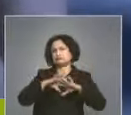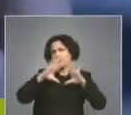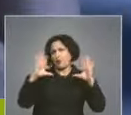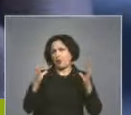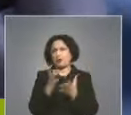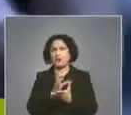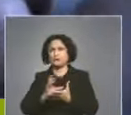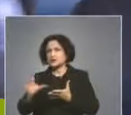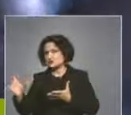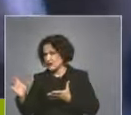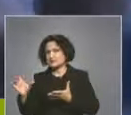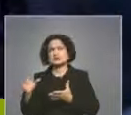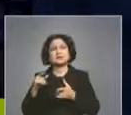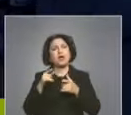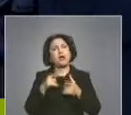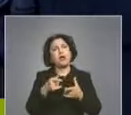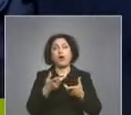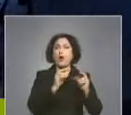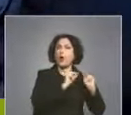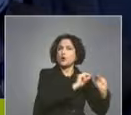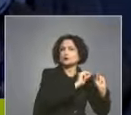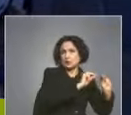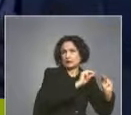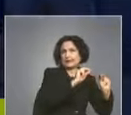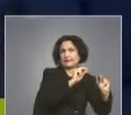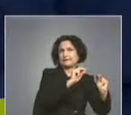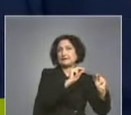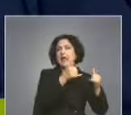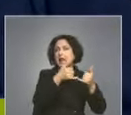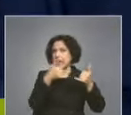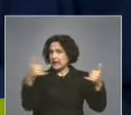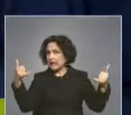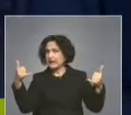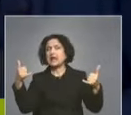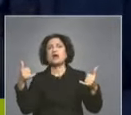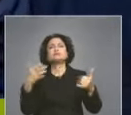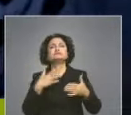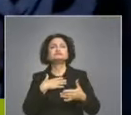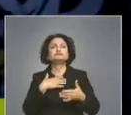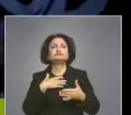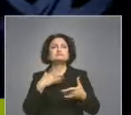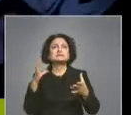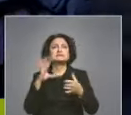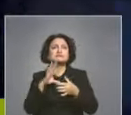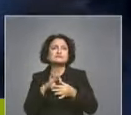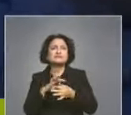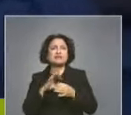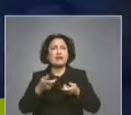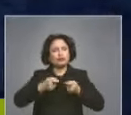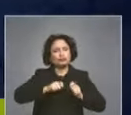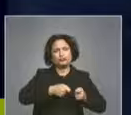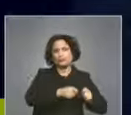сигналите. докато са отетим на линия, там най-голяма броя сигнали е свързан с случайно онлайн турмос.